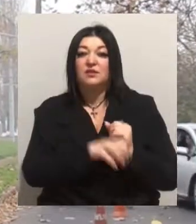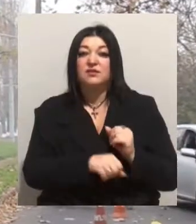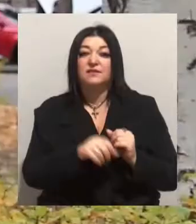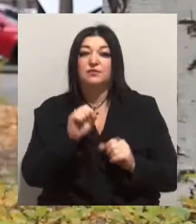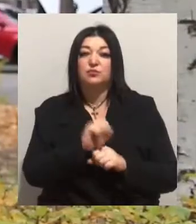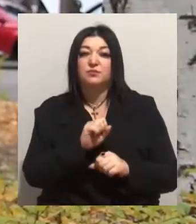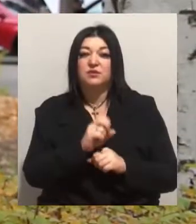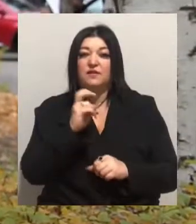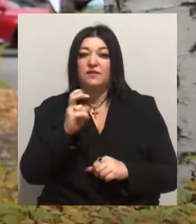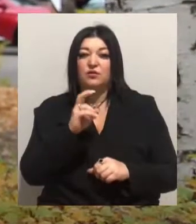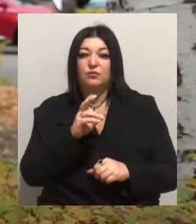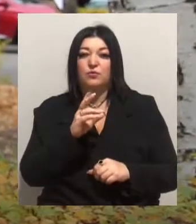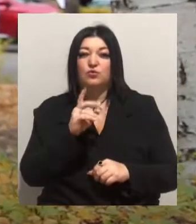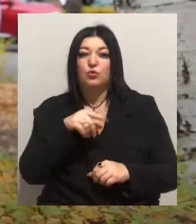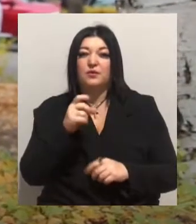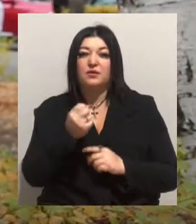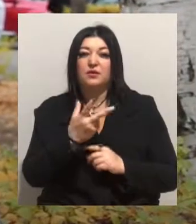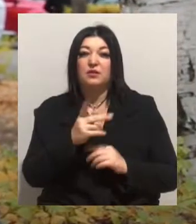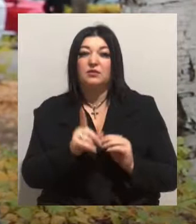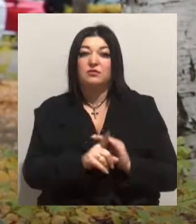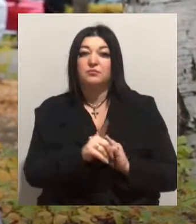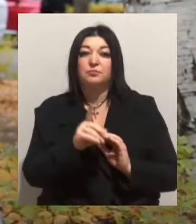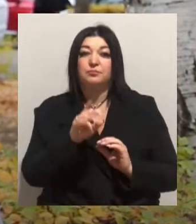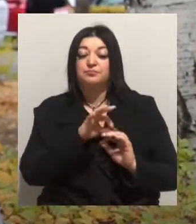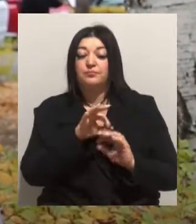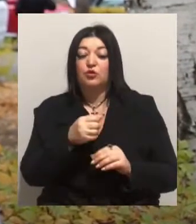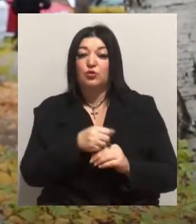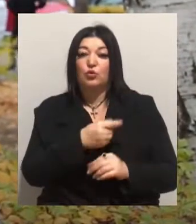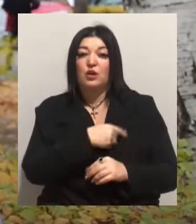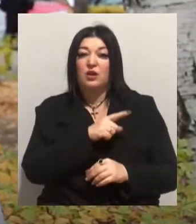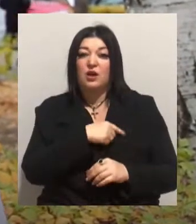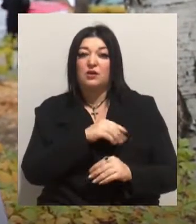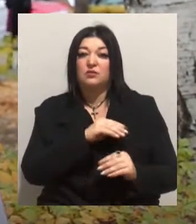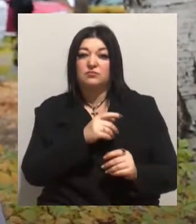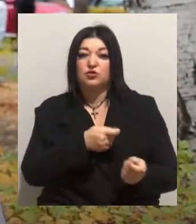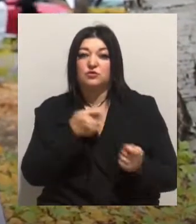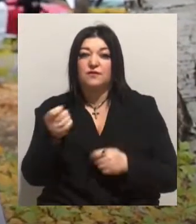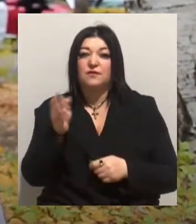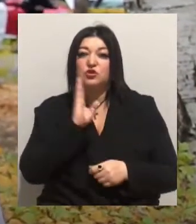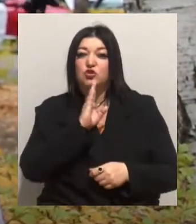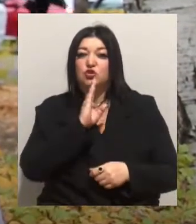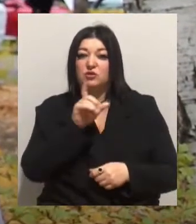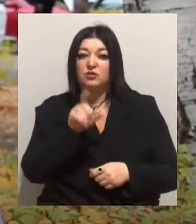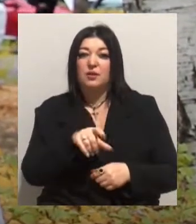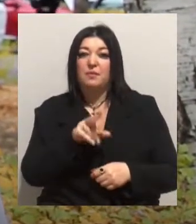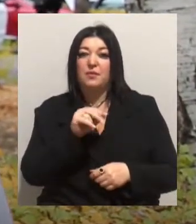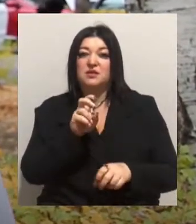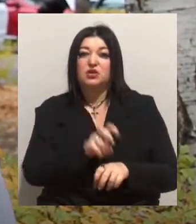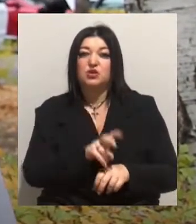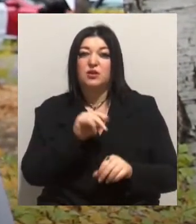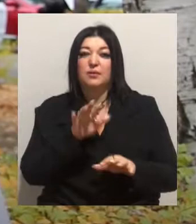номер 13. Внаслідок пригоди до лікарні доставлена жінка-пасажир. На місце події виїжджав